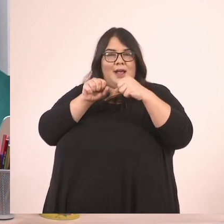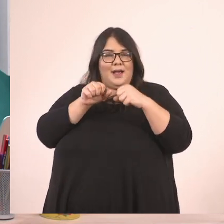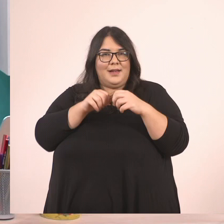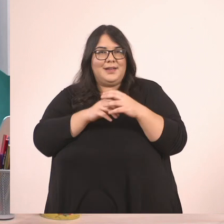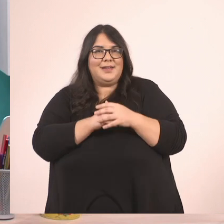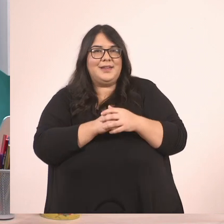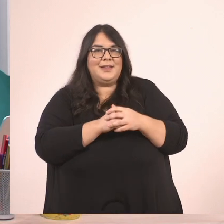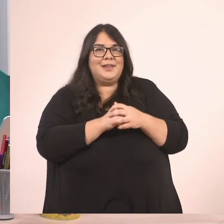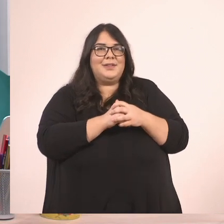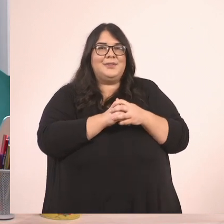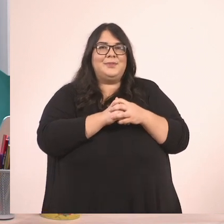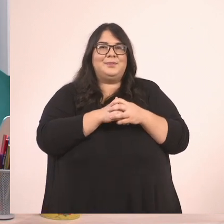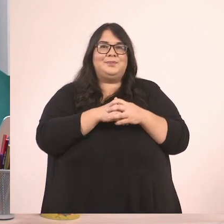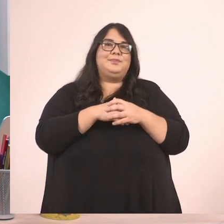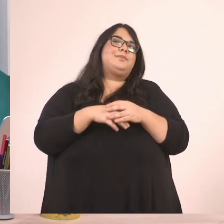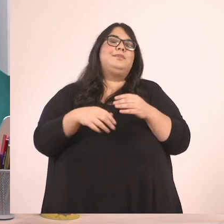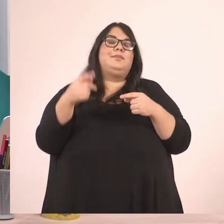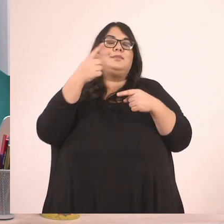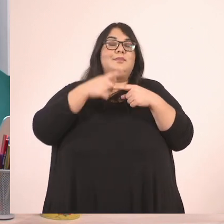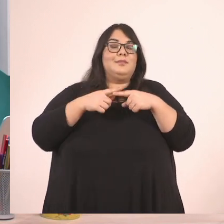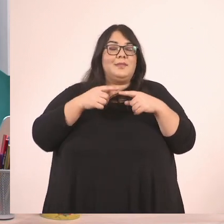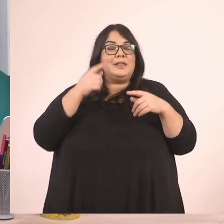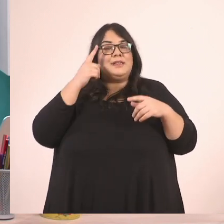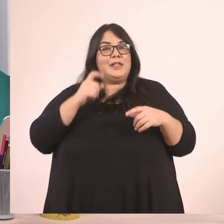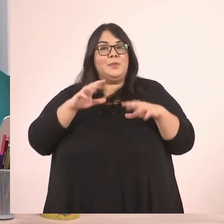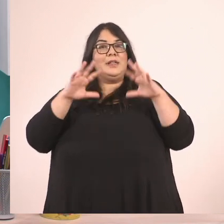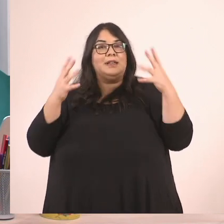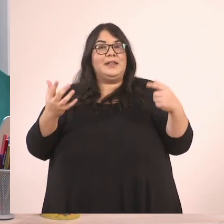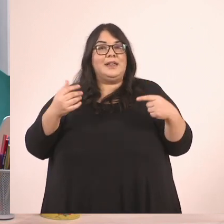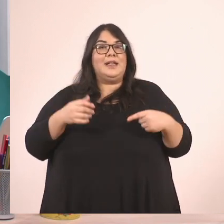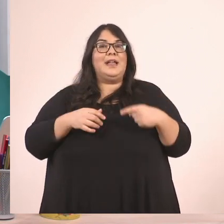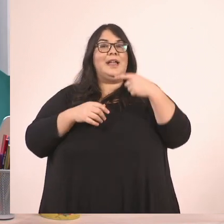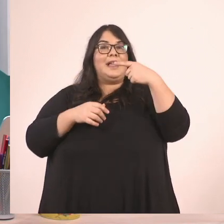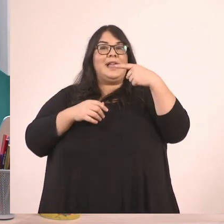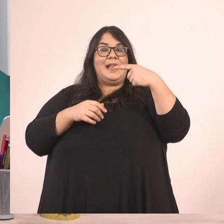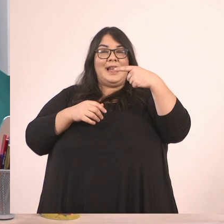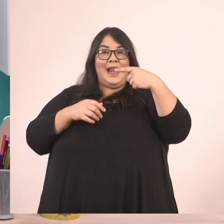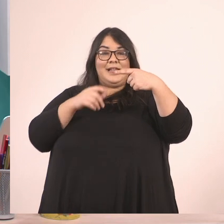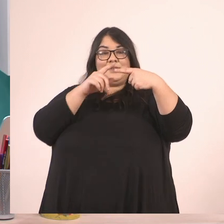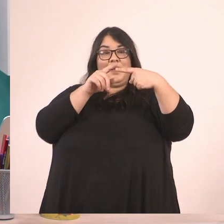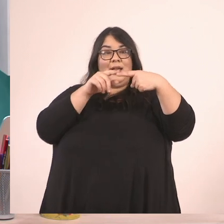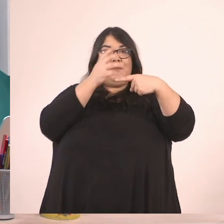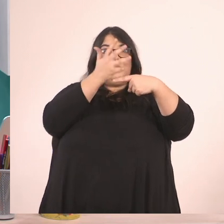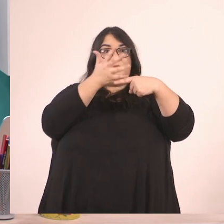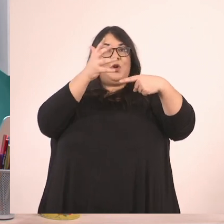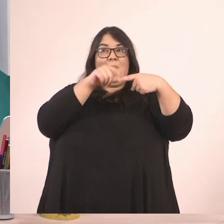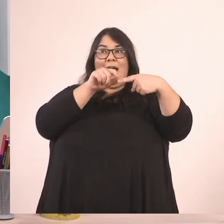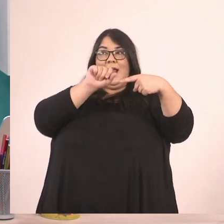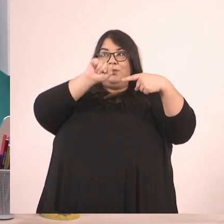Επίσης είδαμε πως μετατρέπουμε ένα κλάσμα που είναι μεγαλύτερο από τη μονάδα